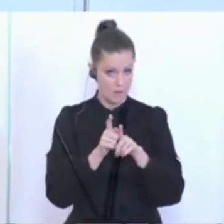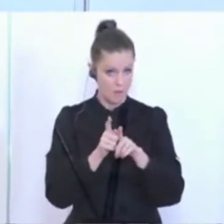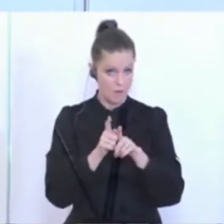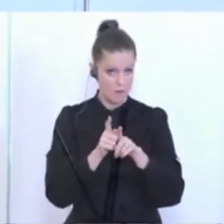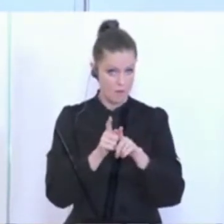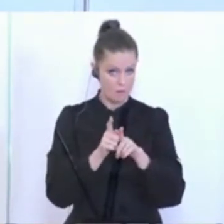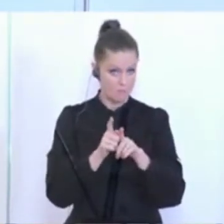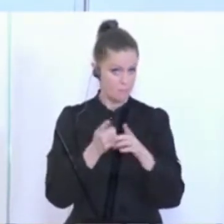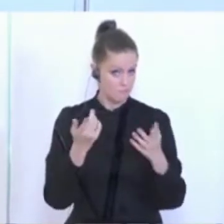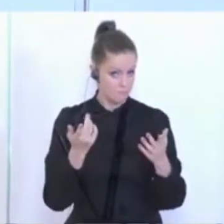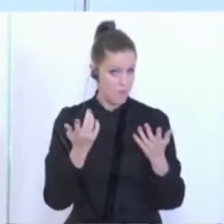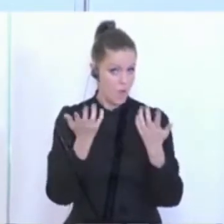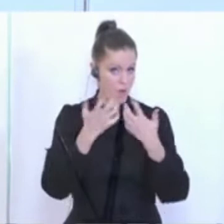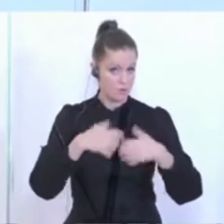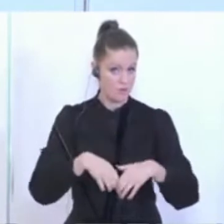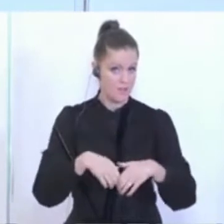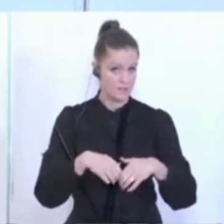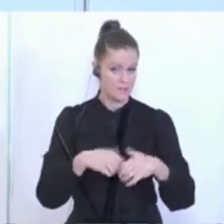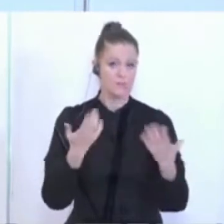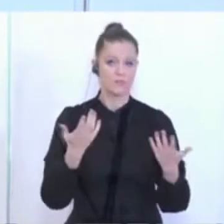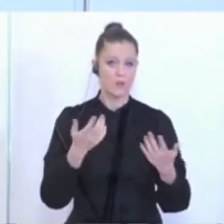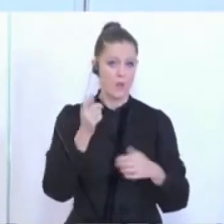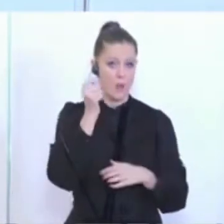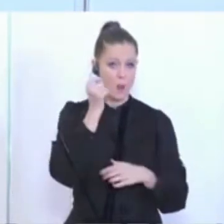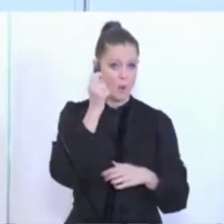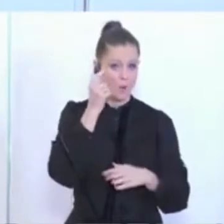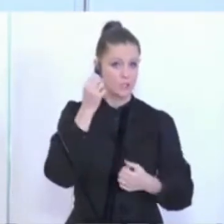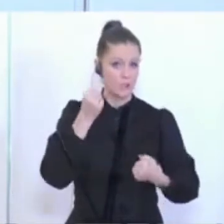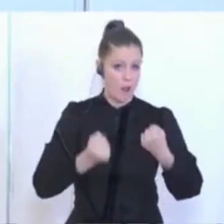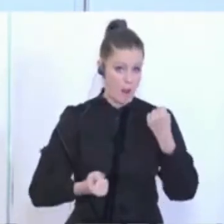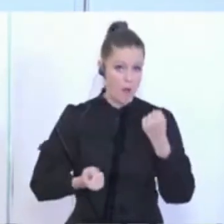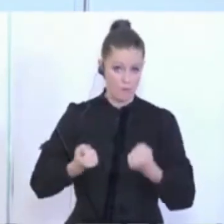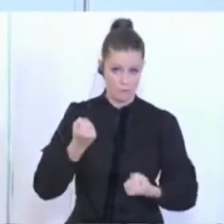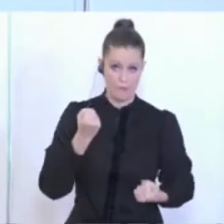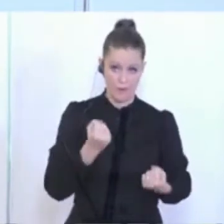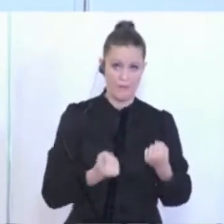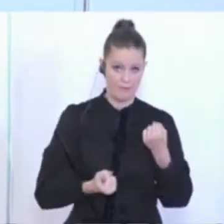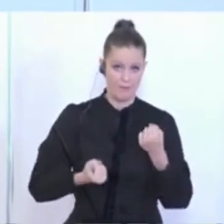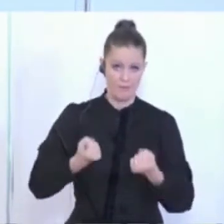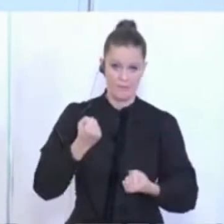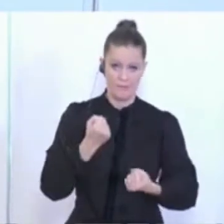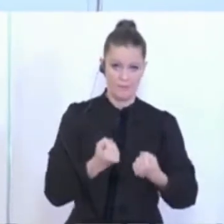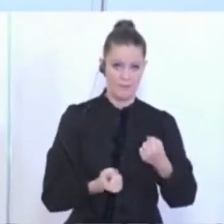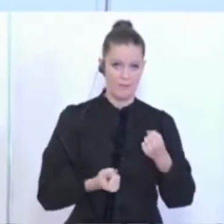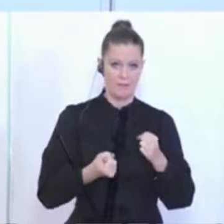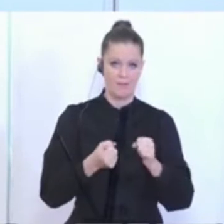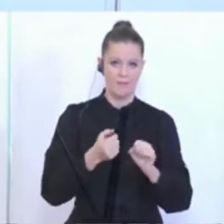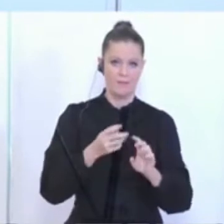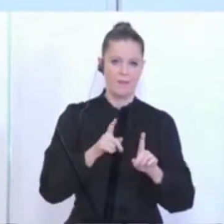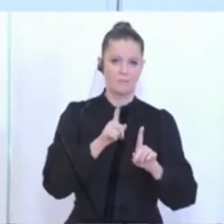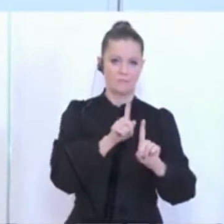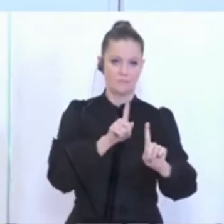dass beim Laufen in der Reihe, ich rede jetzt nur sozusagen von quasi Windschattenphänomenen und wenn man